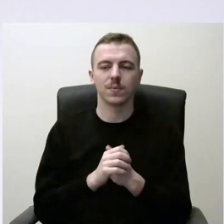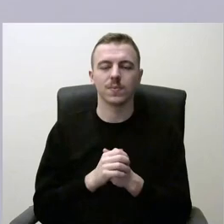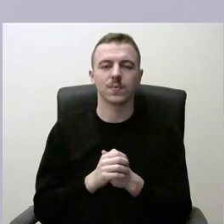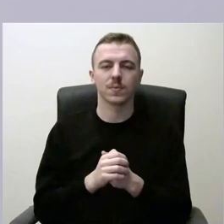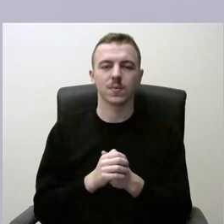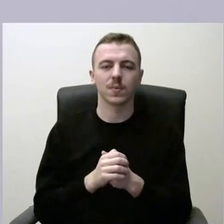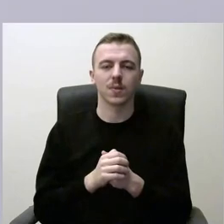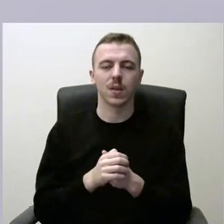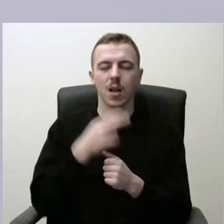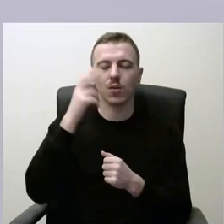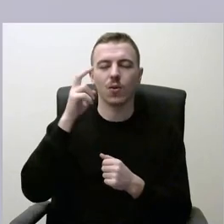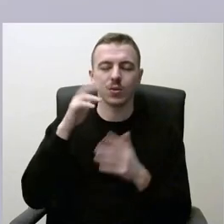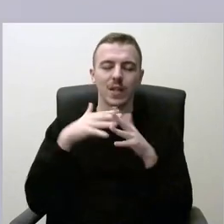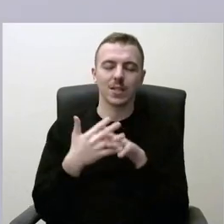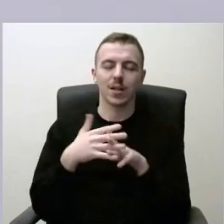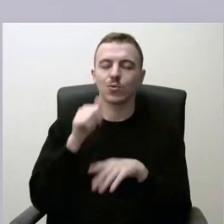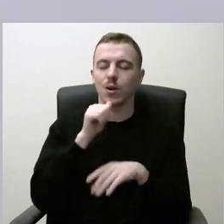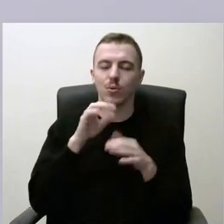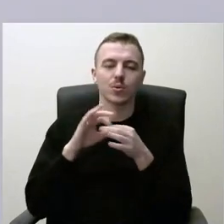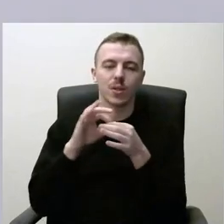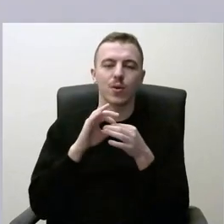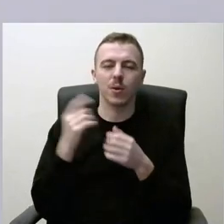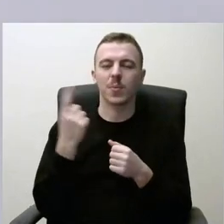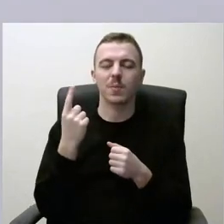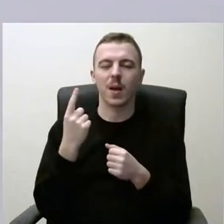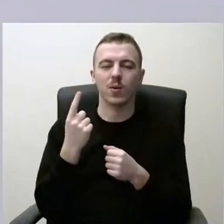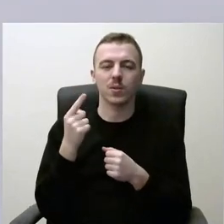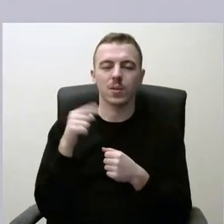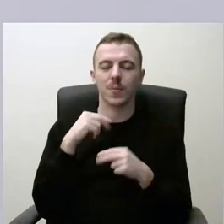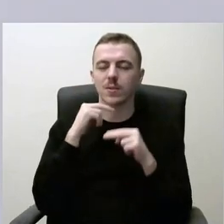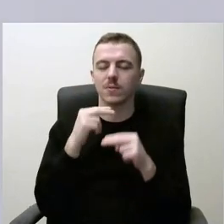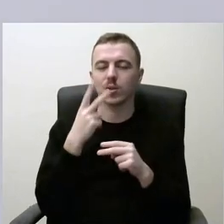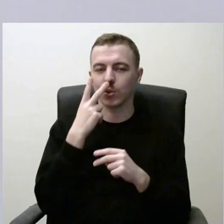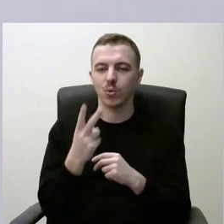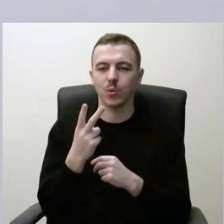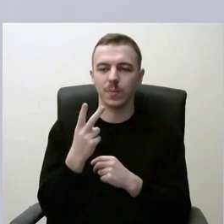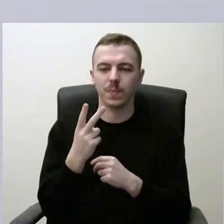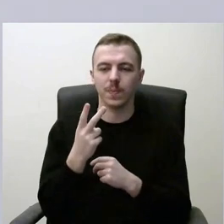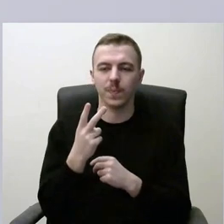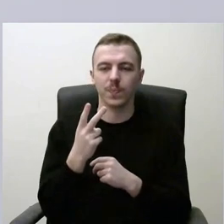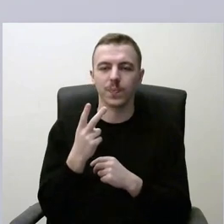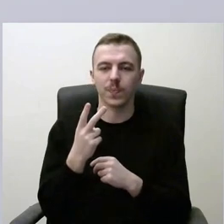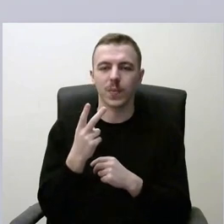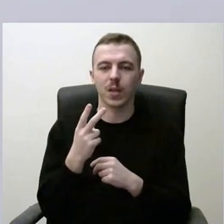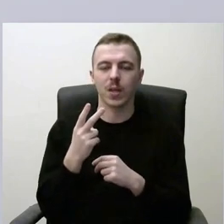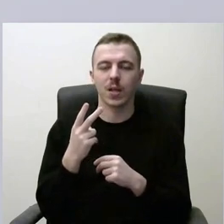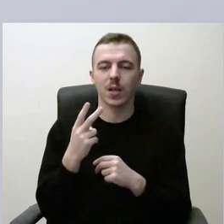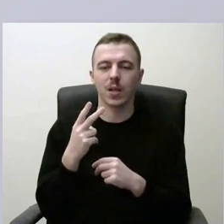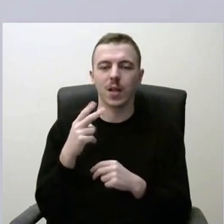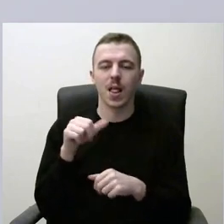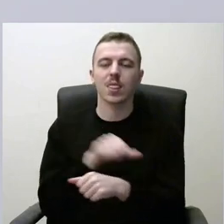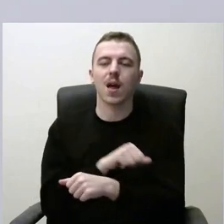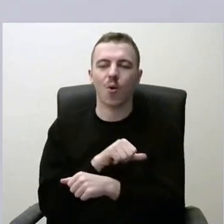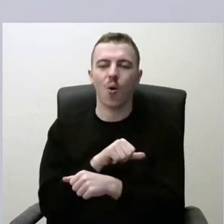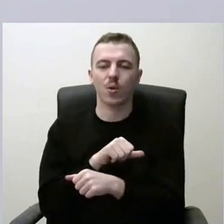Lietuvos valistėčių žaliųjų sąjunga visų pirma, tai atkreipė dėmesį į tai, kad narkotikų papilitimas